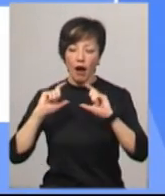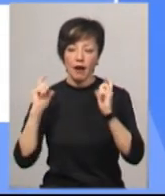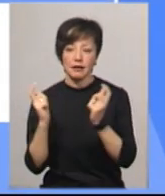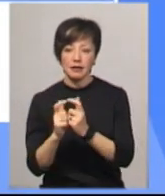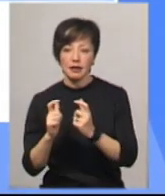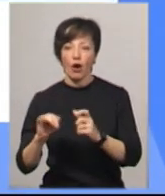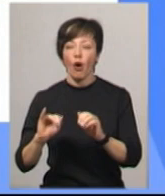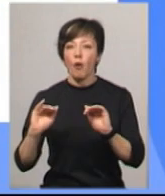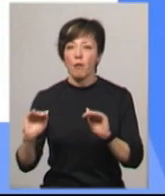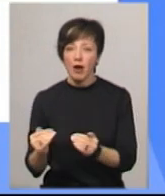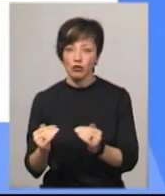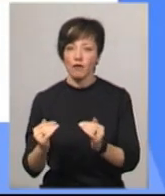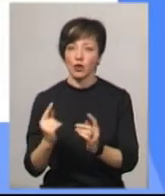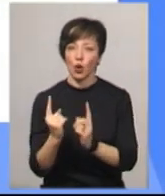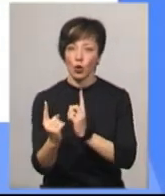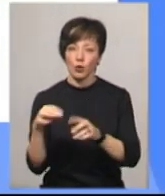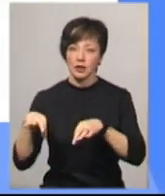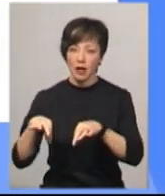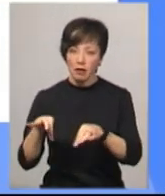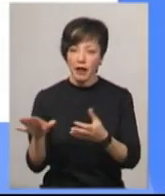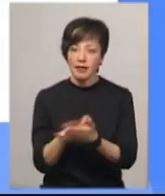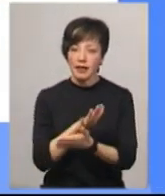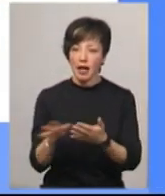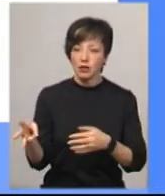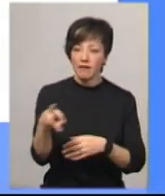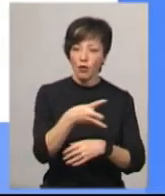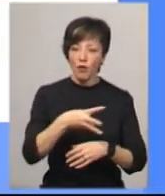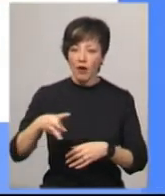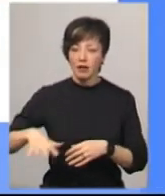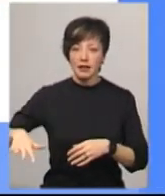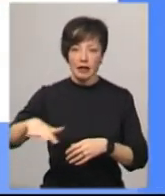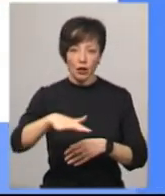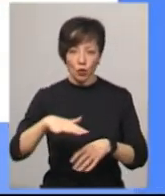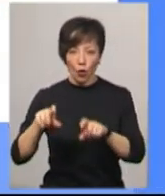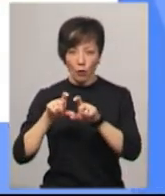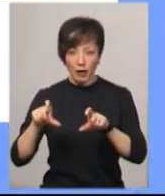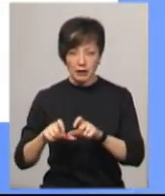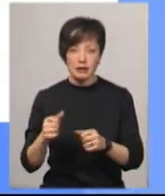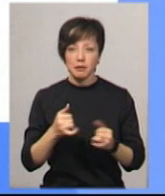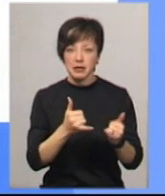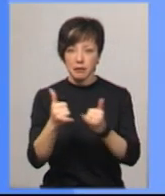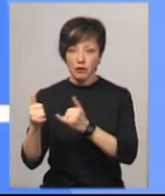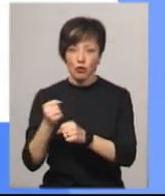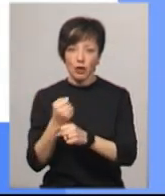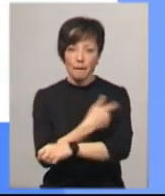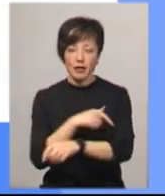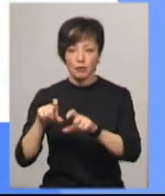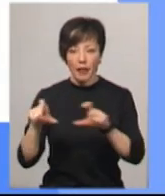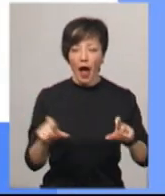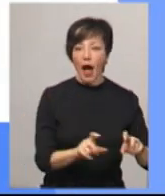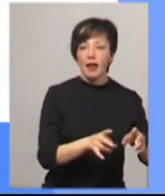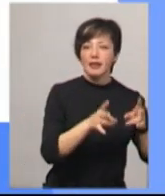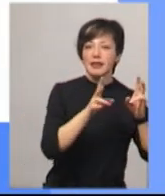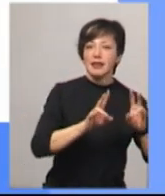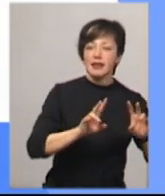обмежувати рух транспорту і мусить дезінфікувати об'єкти і територію і забезпечувати роботу медичних установ. Надзвичайний